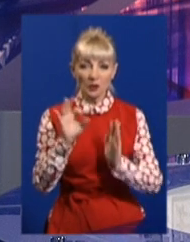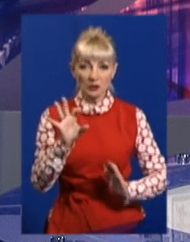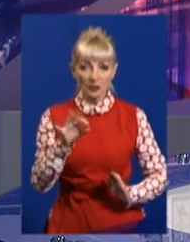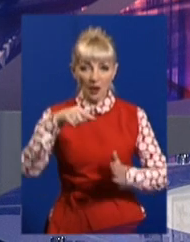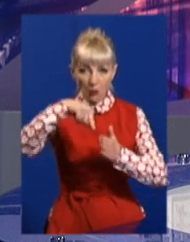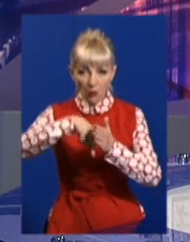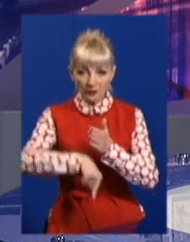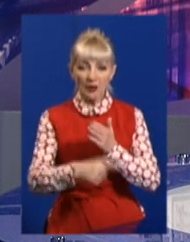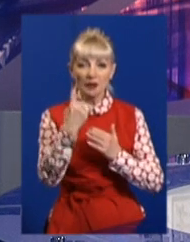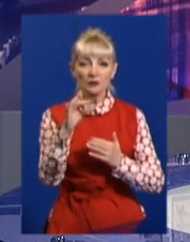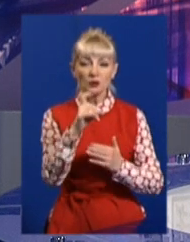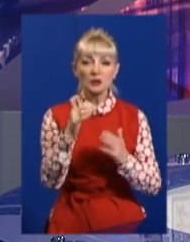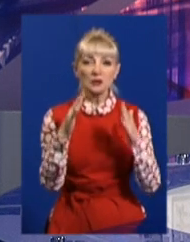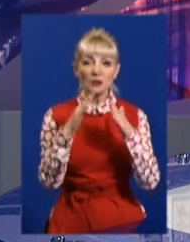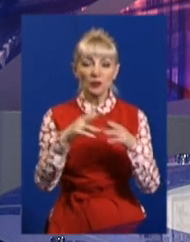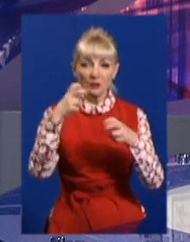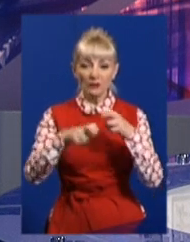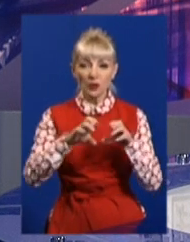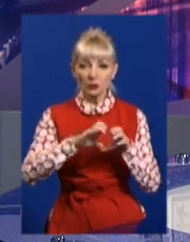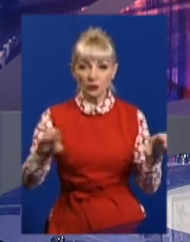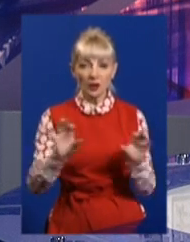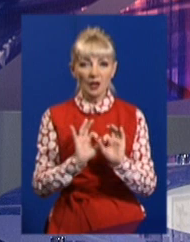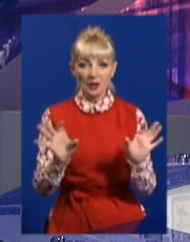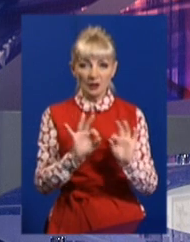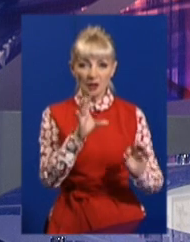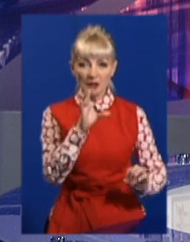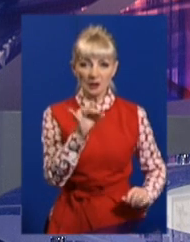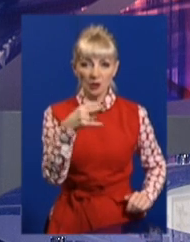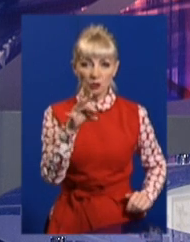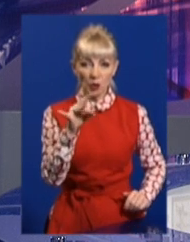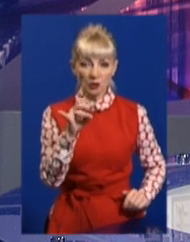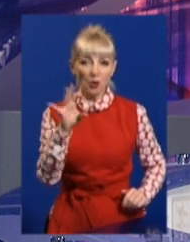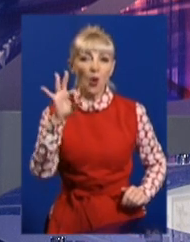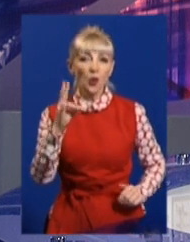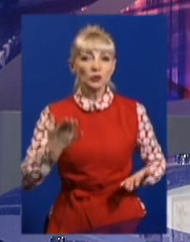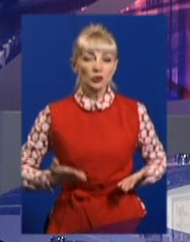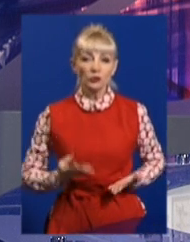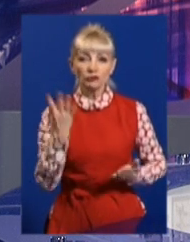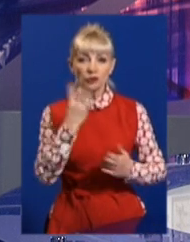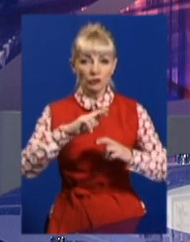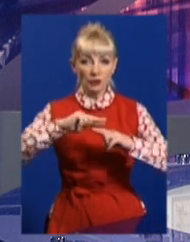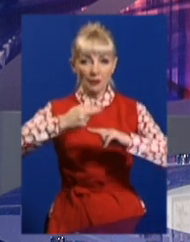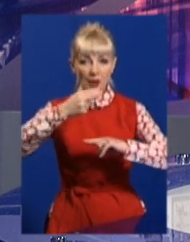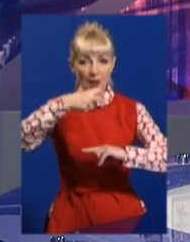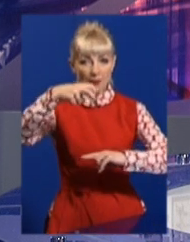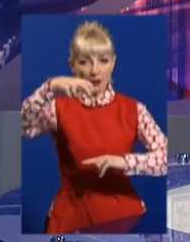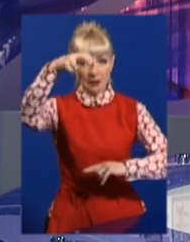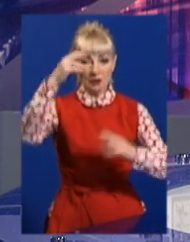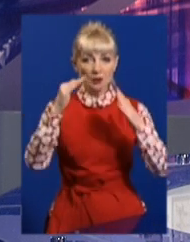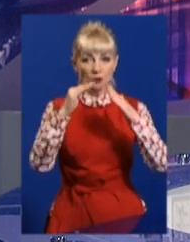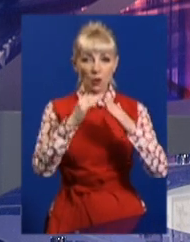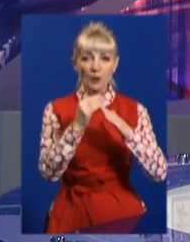у підвалі одного із будинків прорвало трубу, розповів Ігор Сидоренко. Він живе у четвертому під'їзді будинку номер